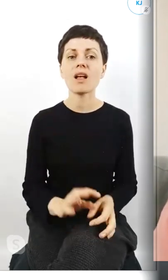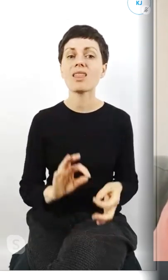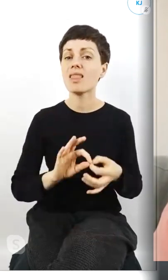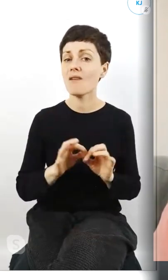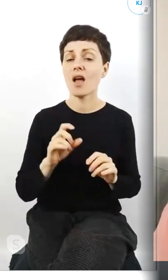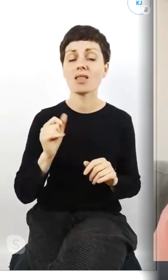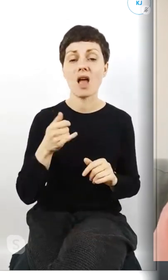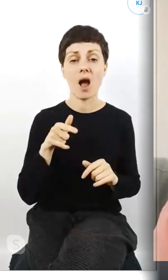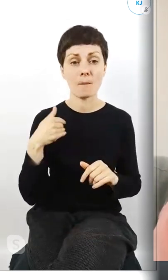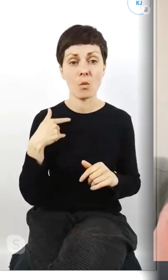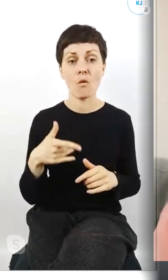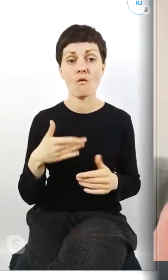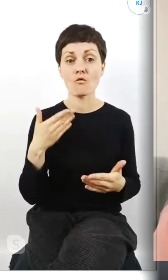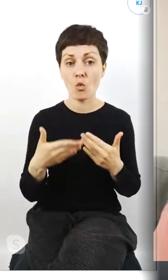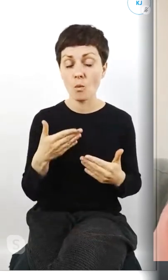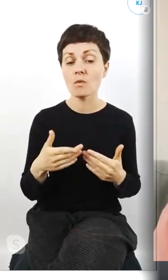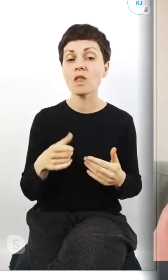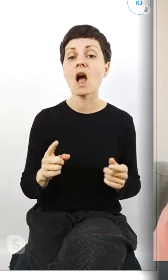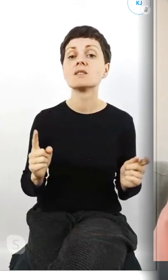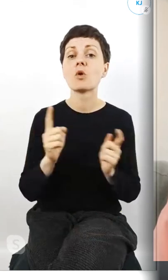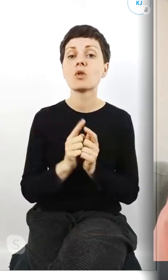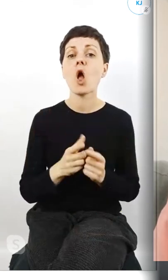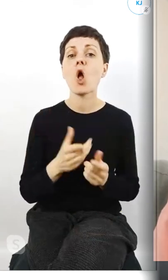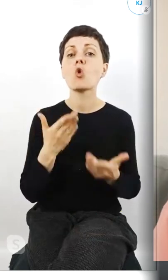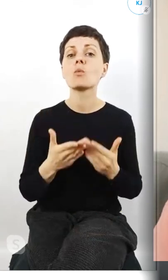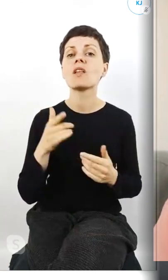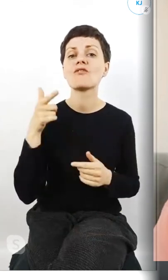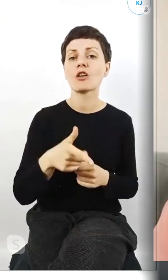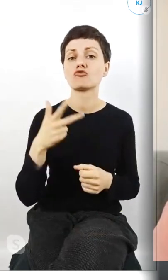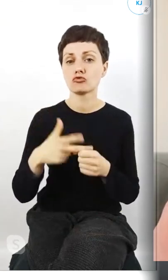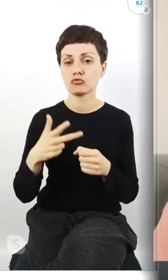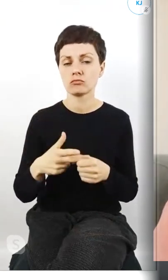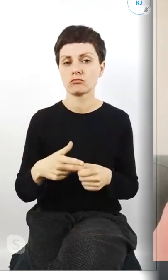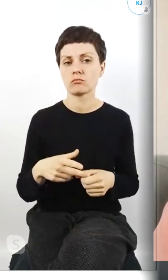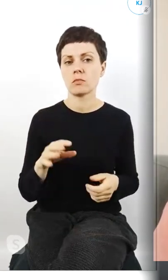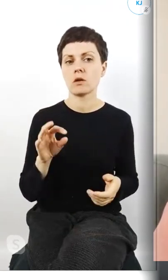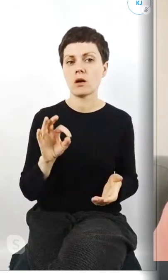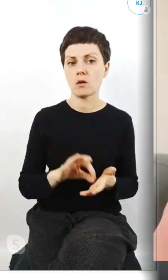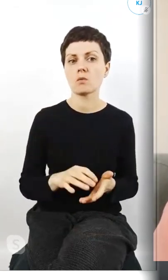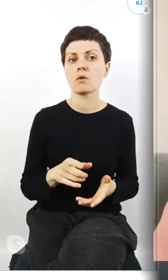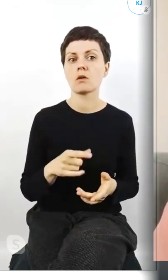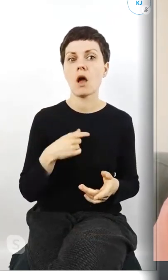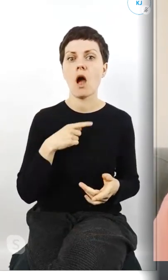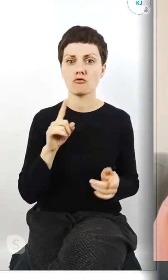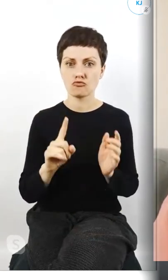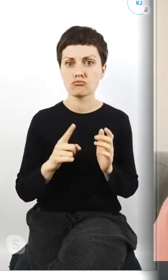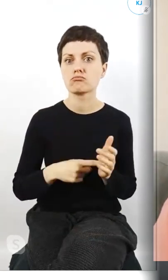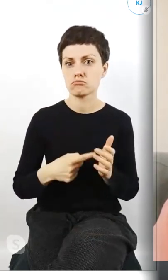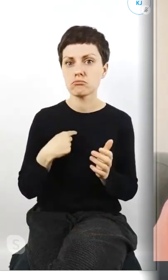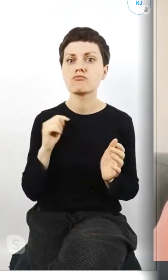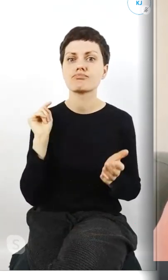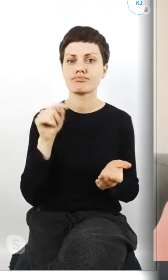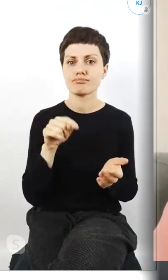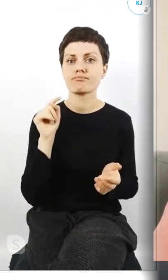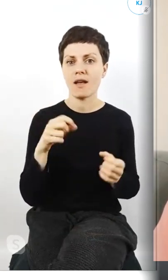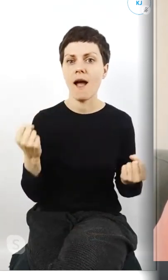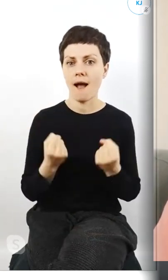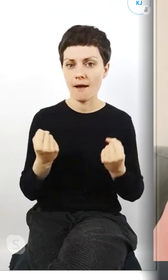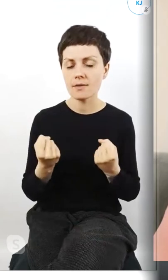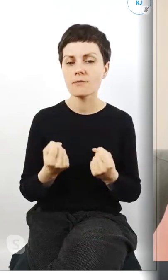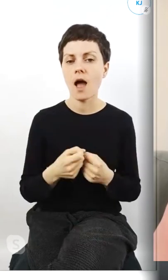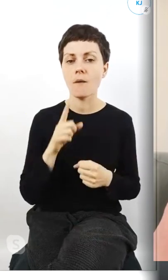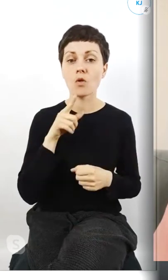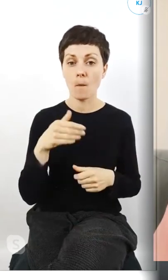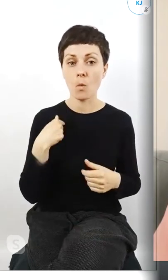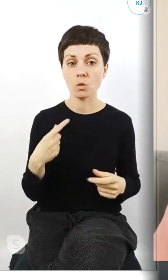spotkania Lublin 2030 na które myślę że dość aktywnie uczęszczałam no to były spotkania